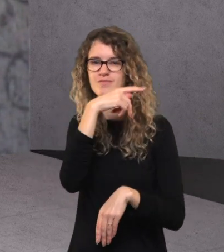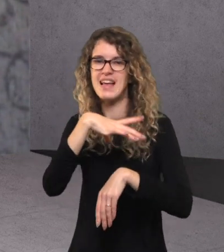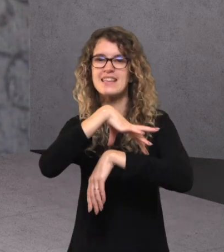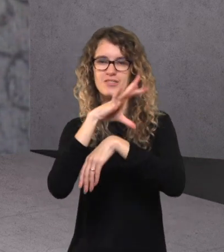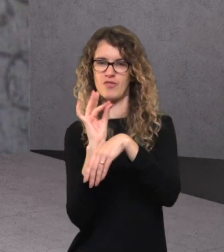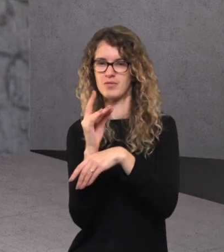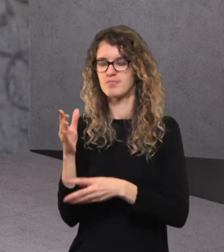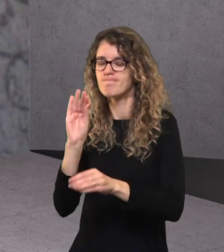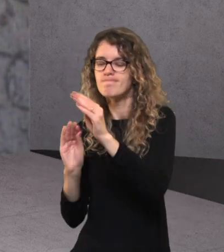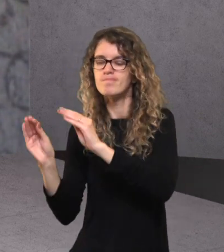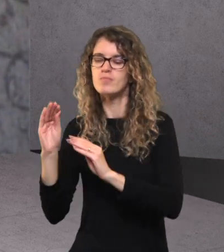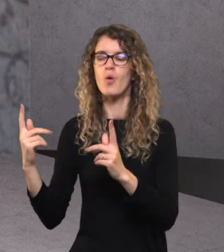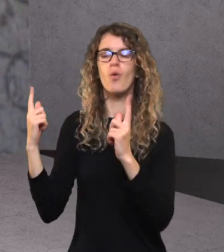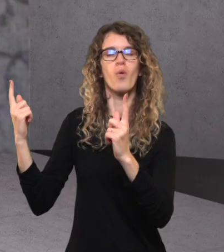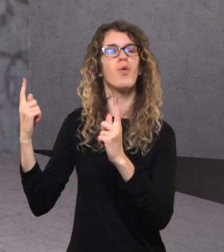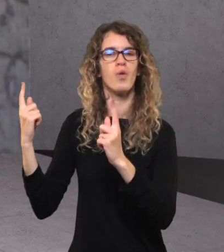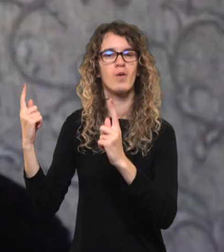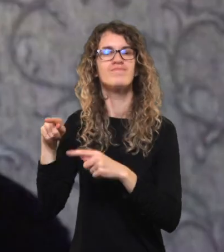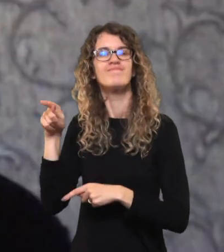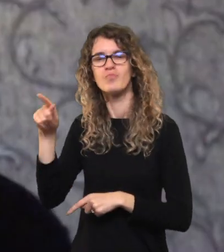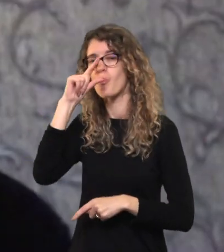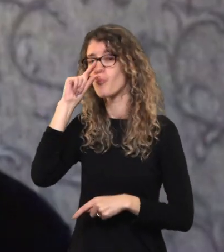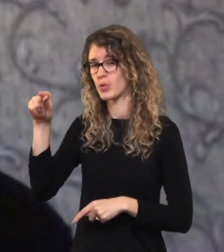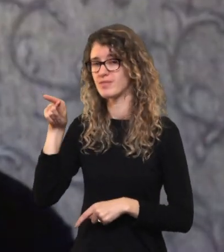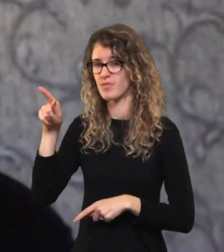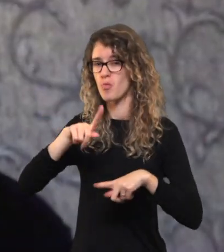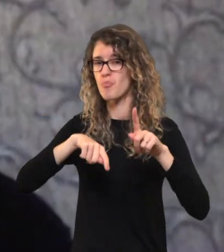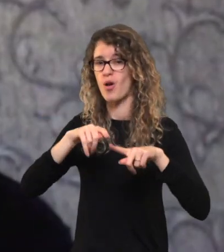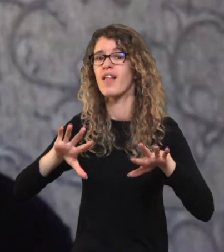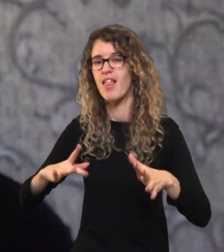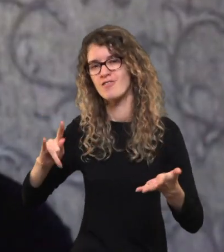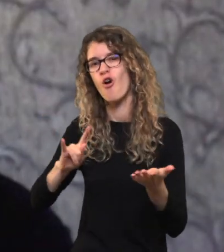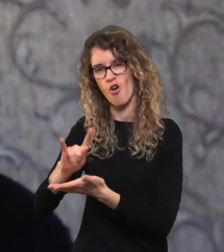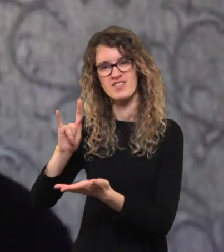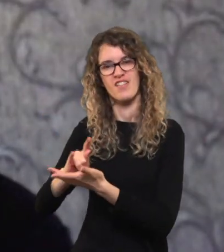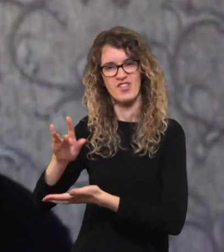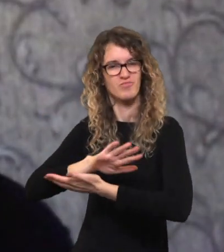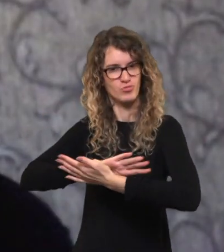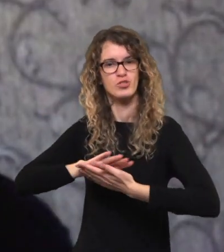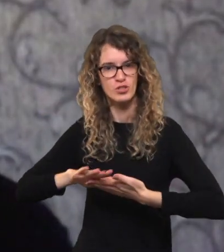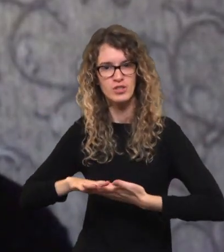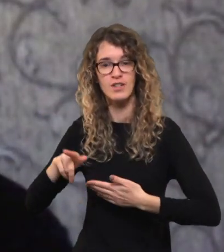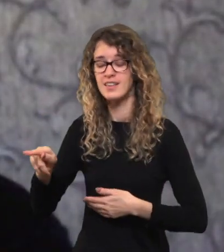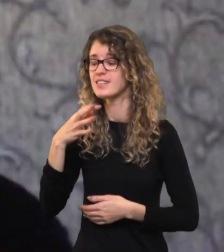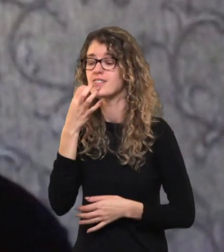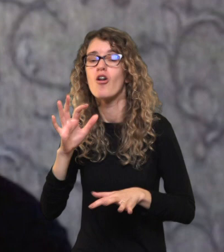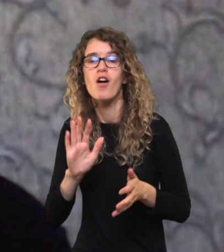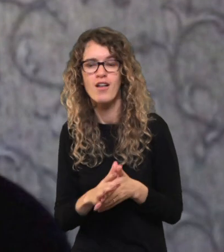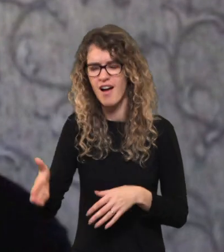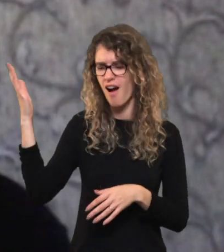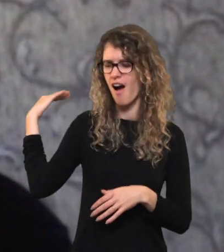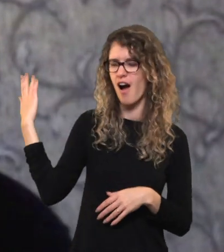politologijos kalbą, tai Putinas klasikinis konservatorius, todėl, kad jis valdo atsiremdamas į tai, kad viskas, kas buvo